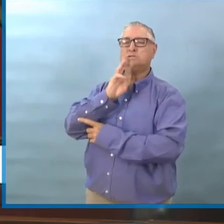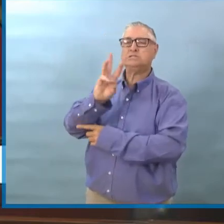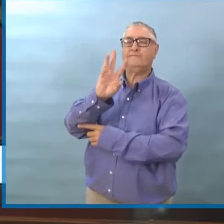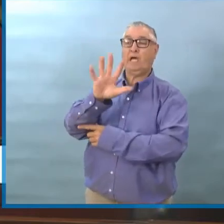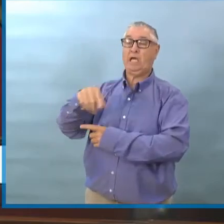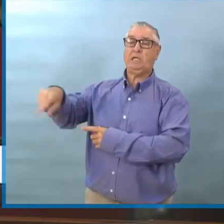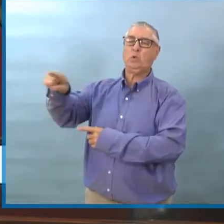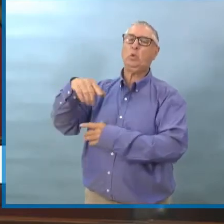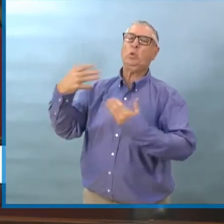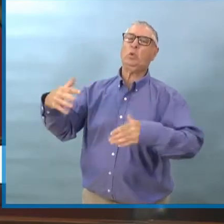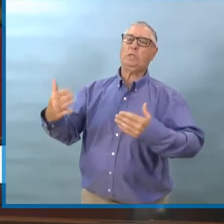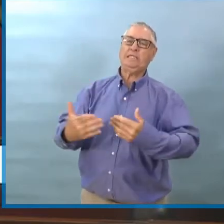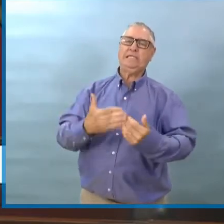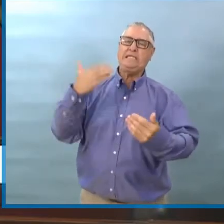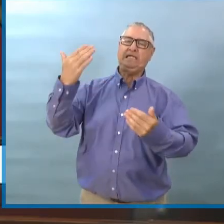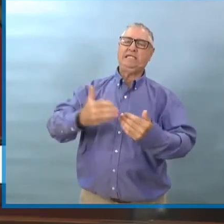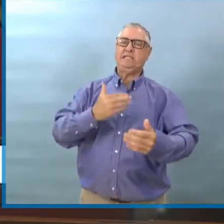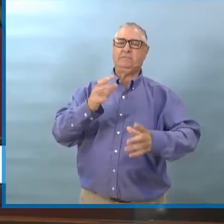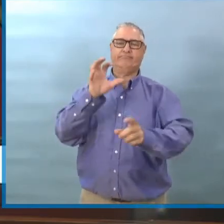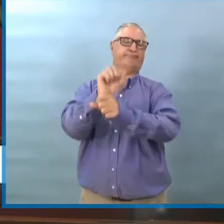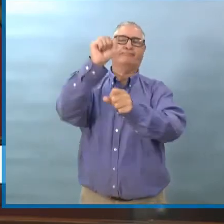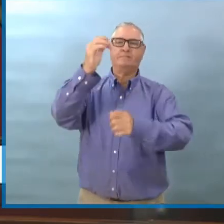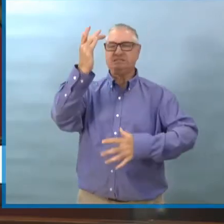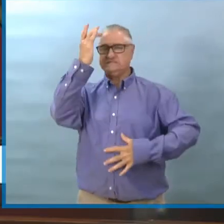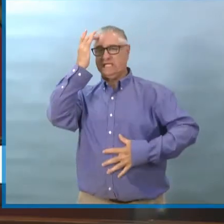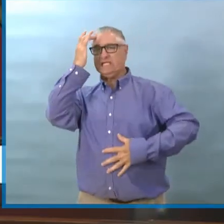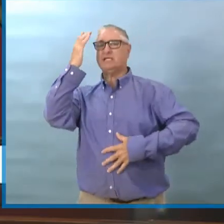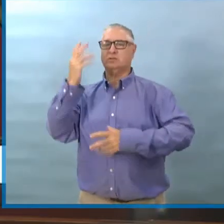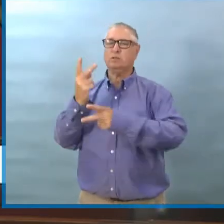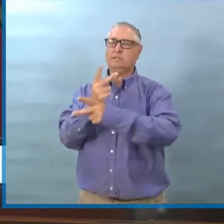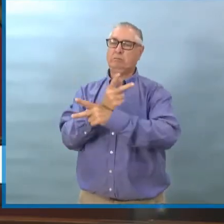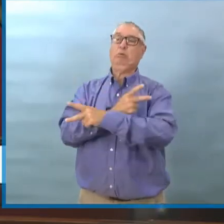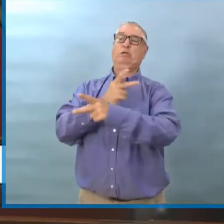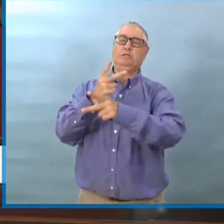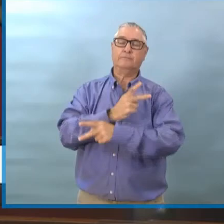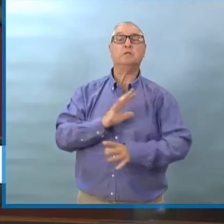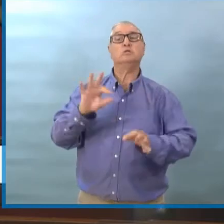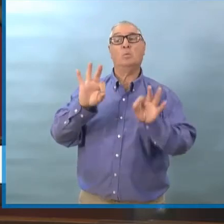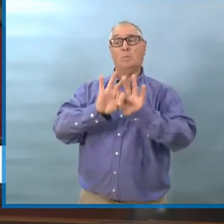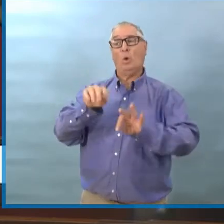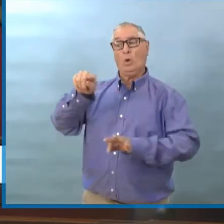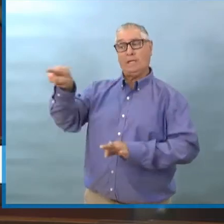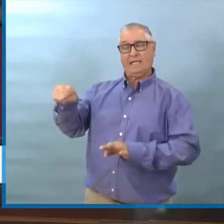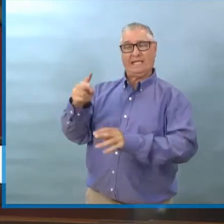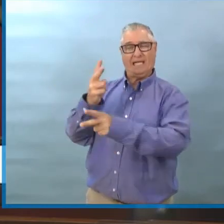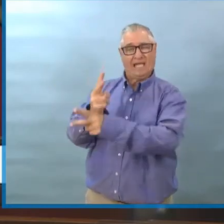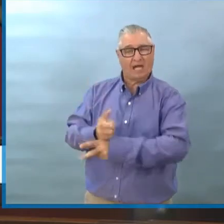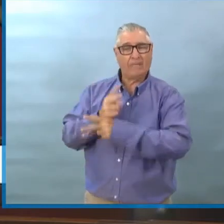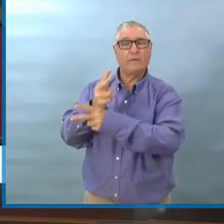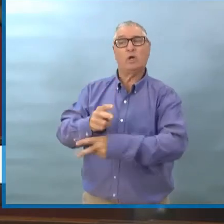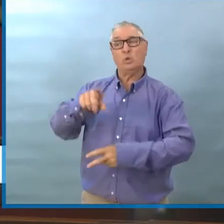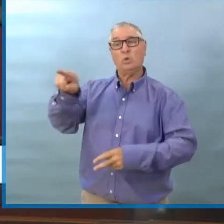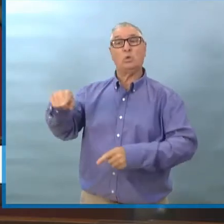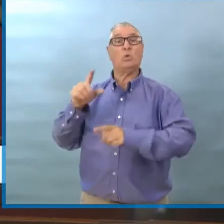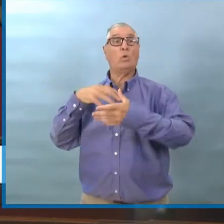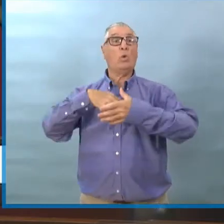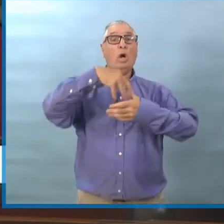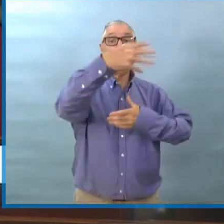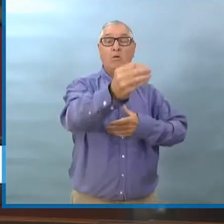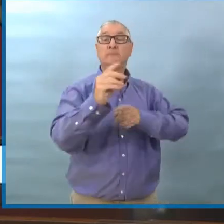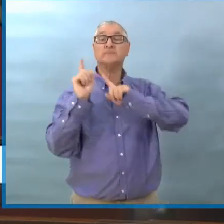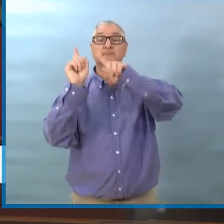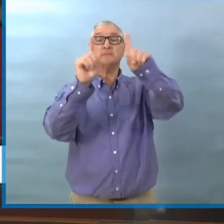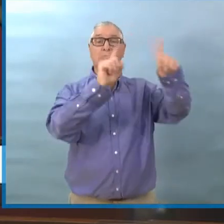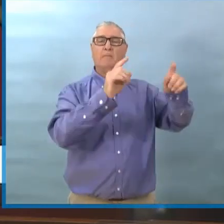très attention, être très vigilantes, à continuer à se laver les mains, à respecter l'éloignement physique, à éviter les grandes,